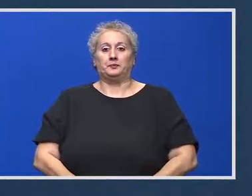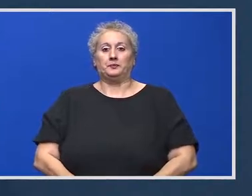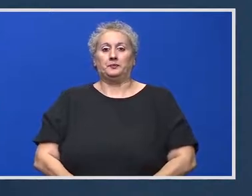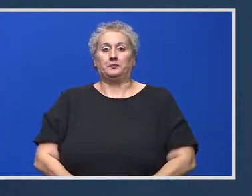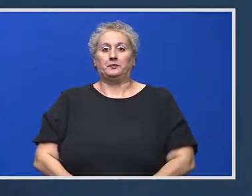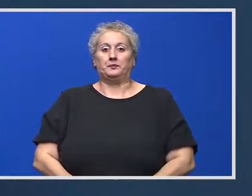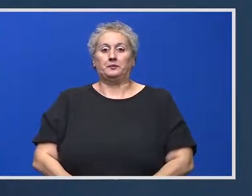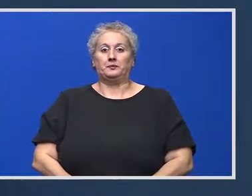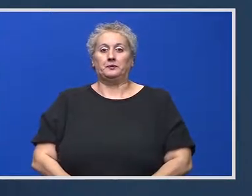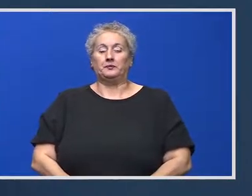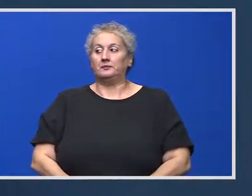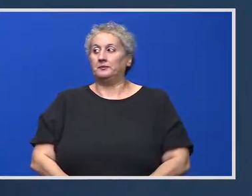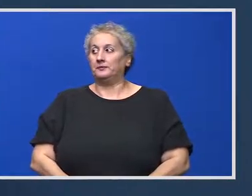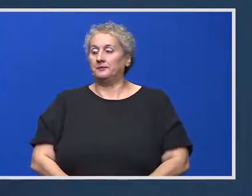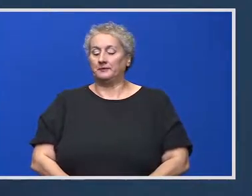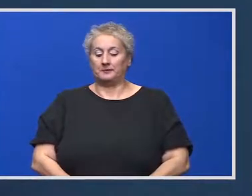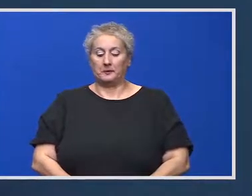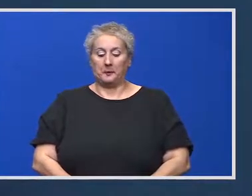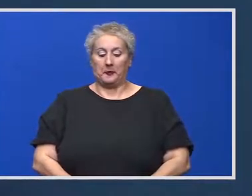Bună ziua!